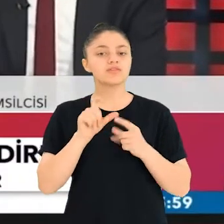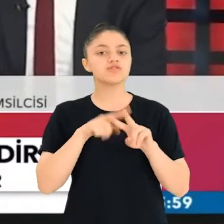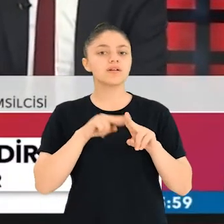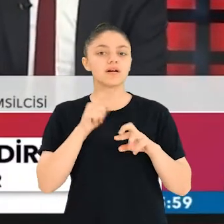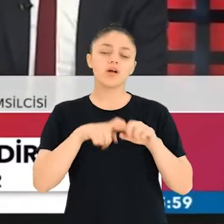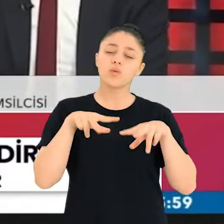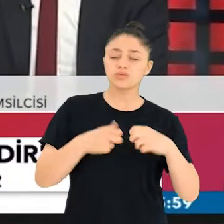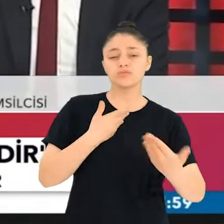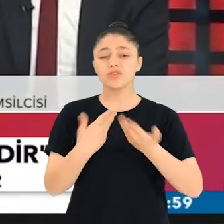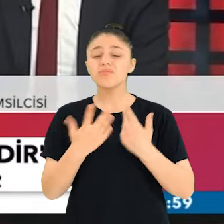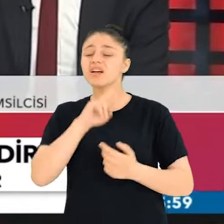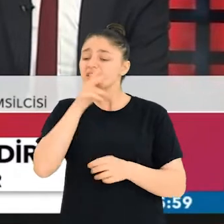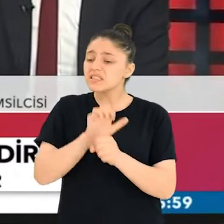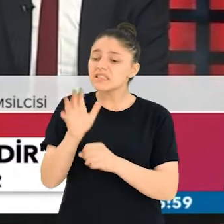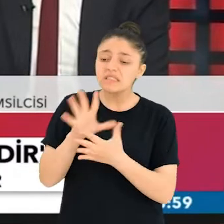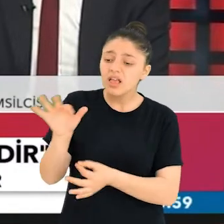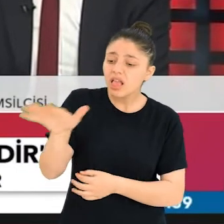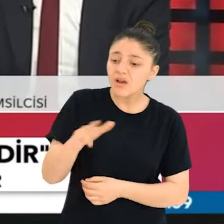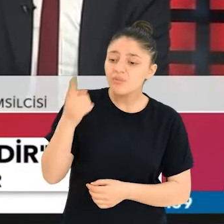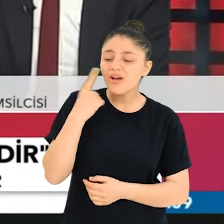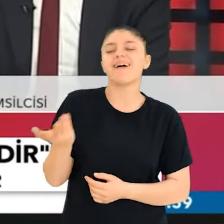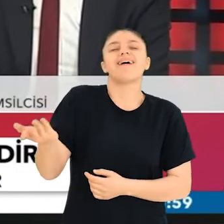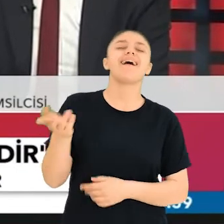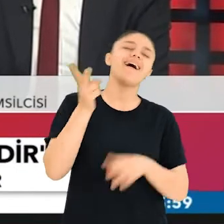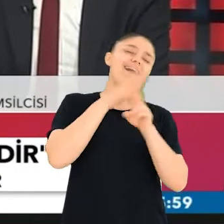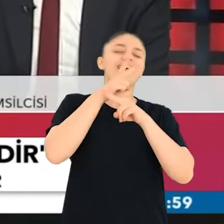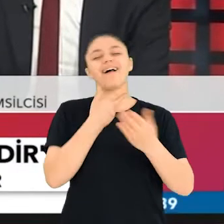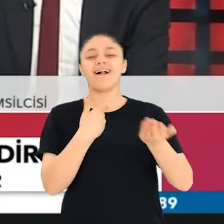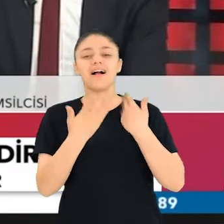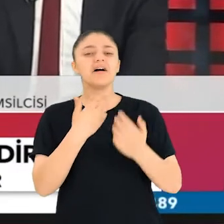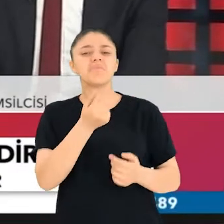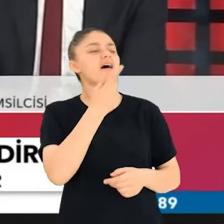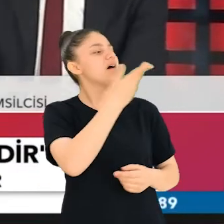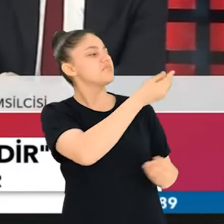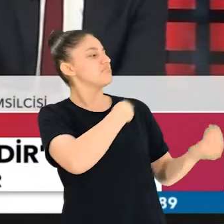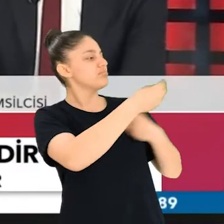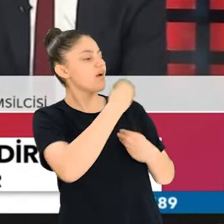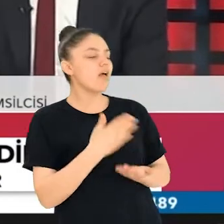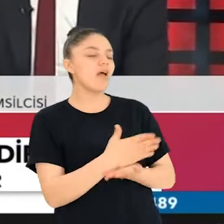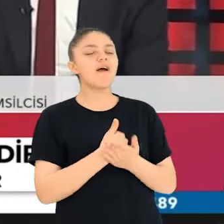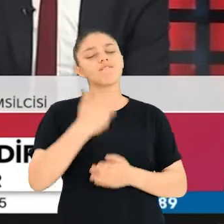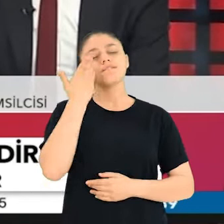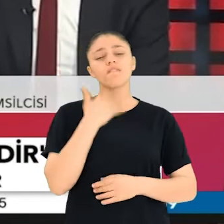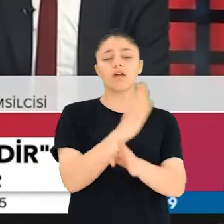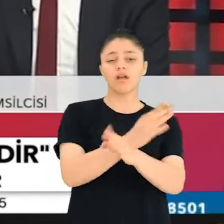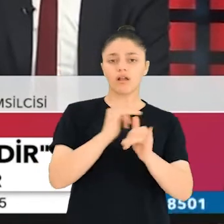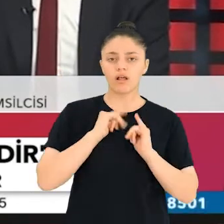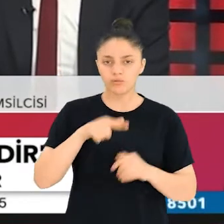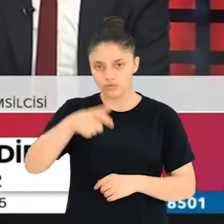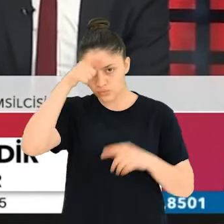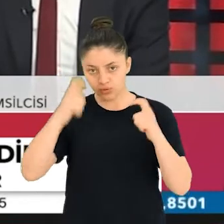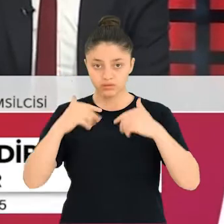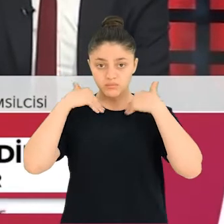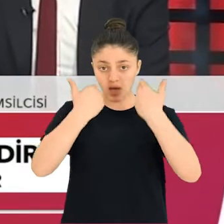sohbet edip eziyet çeken, zulüm çeken insanların üzerinden kahkah, kihki, başkalarının paralarıyla beraber keyif yapmak elbette ki bu